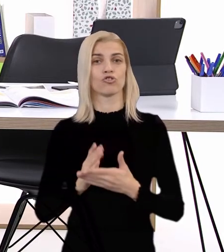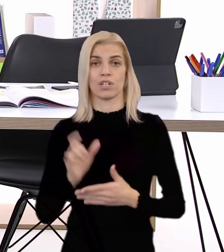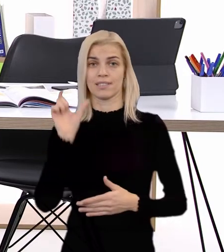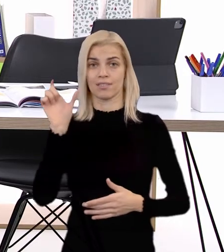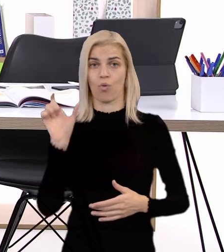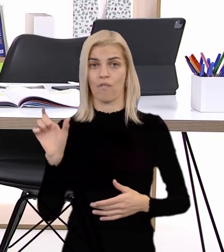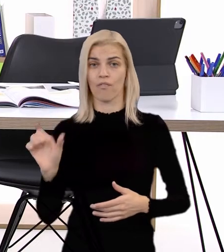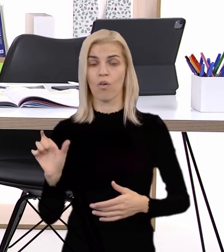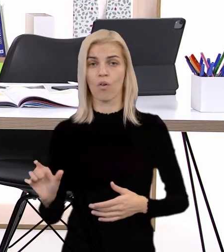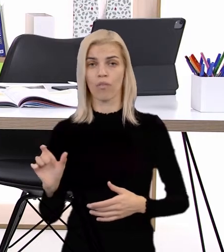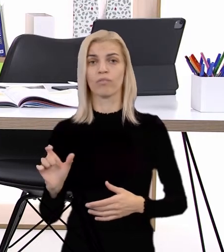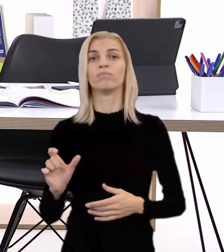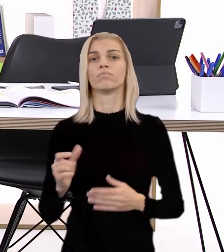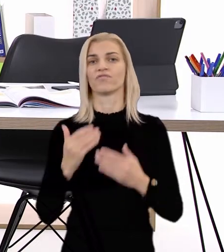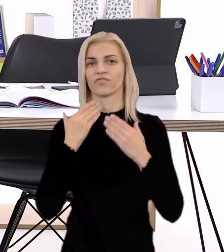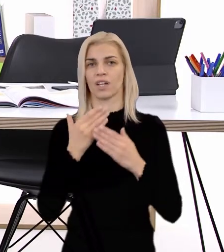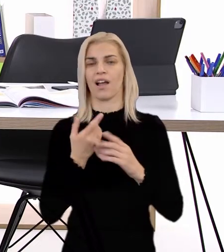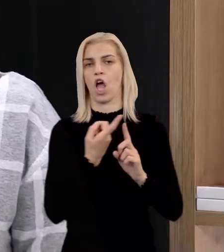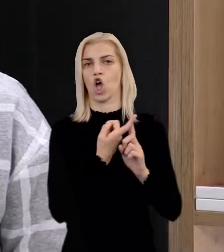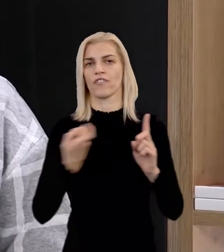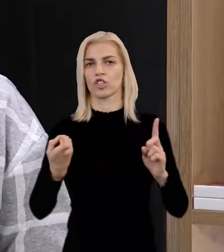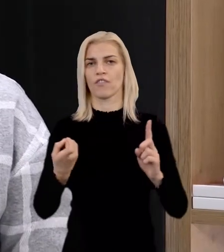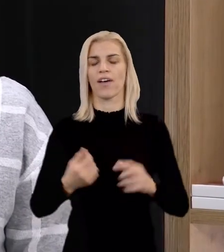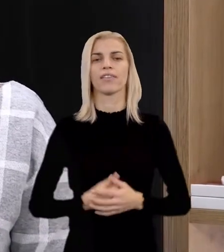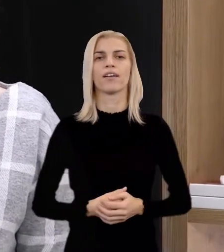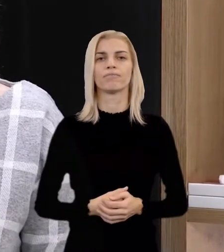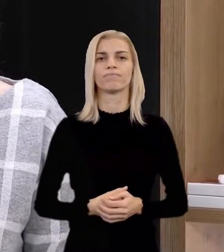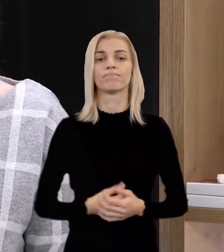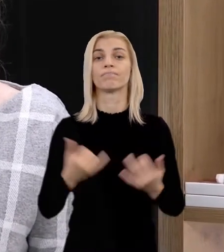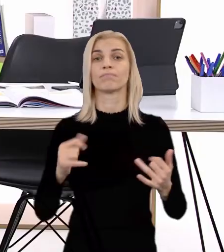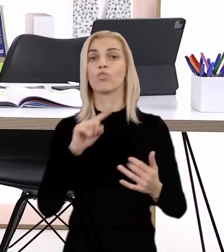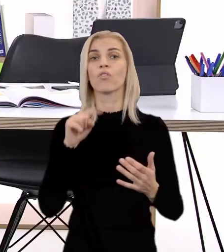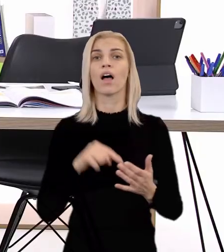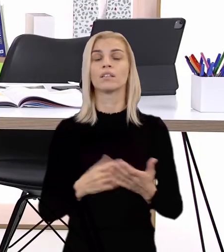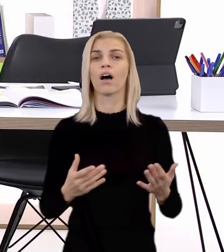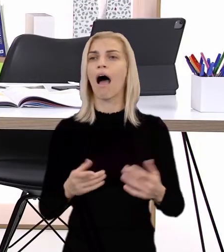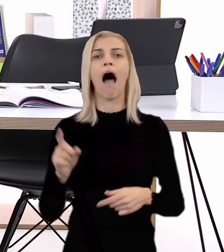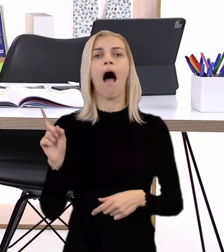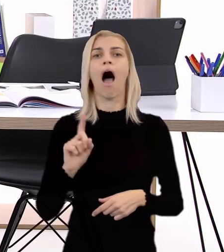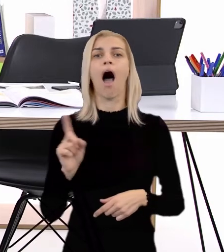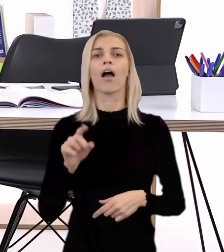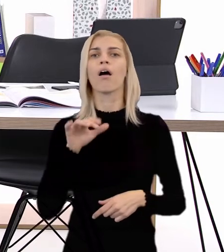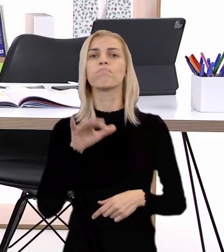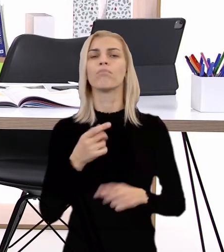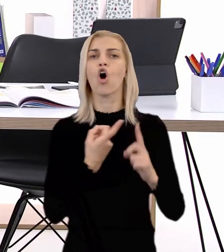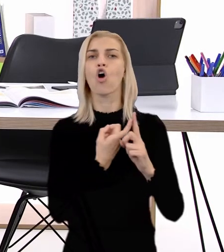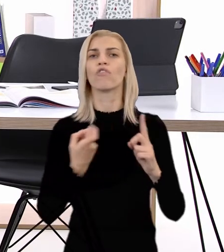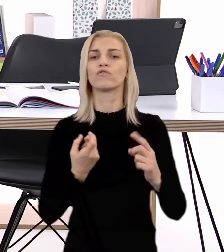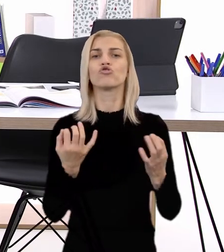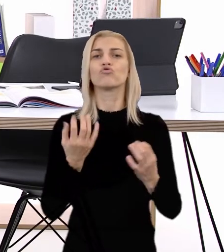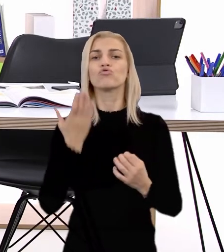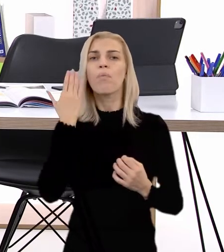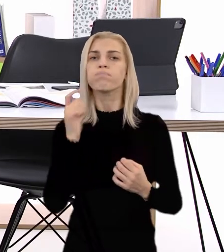vzniklo odvodzovaním. A teraz je otázne, akým odvodzovaním. Čo sme vlastne odvodzovali?